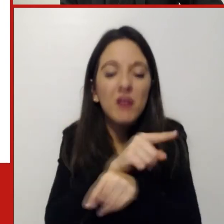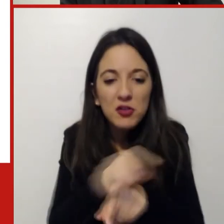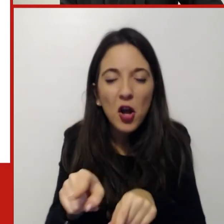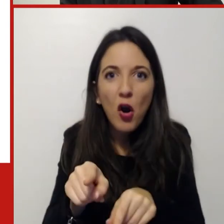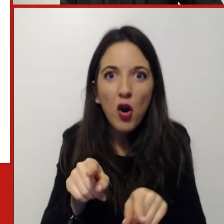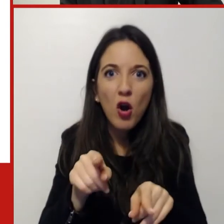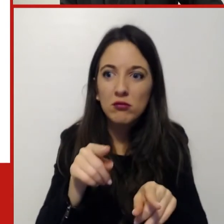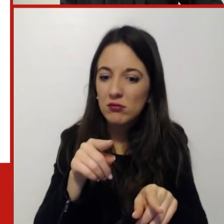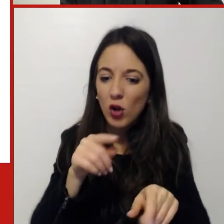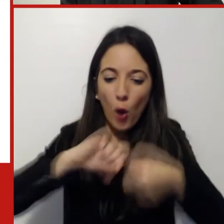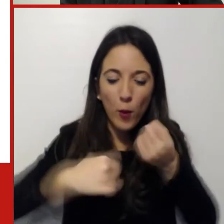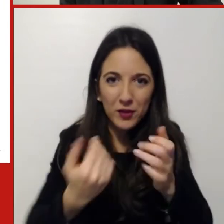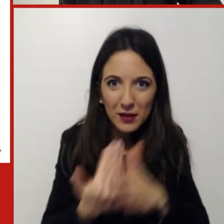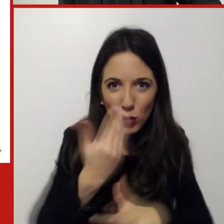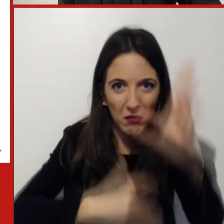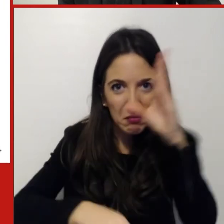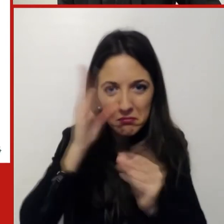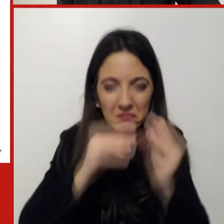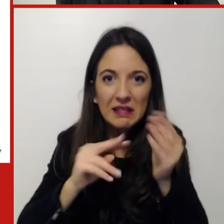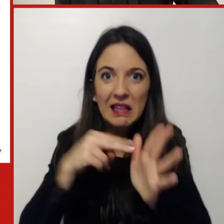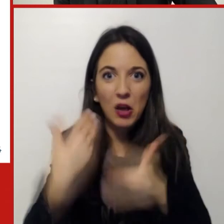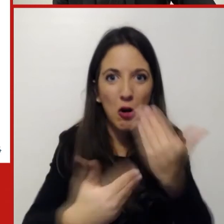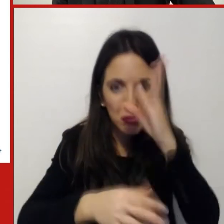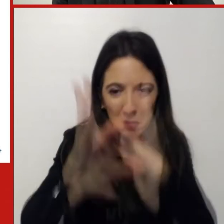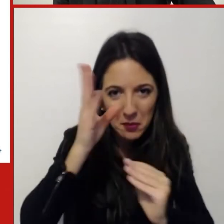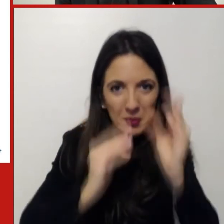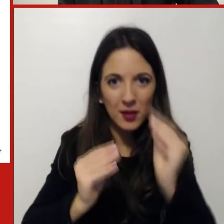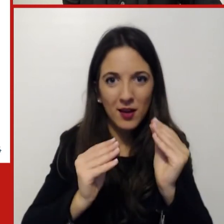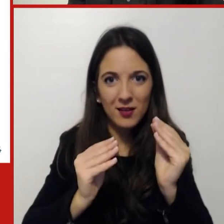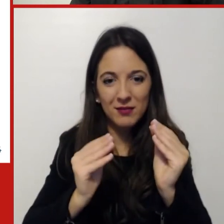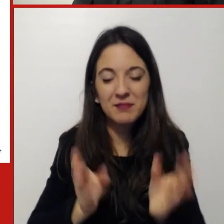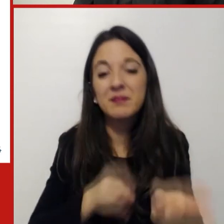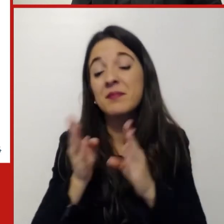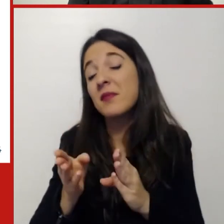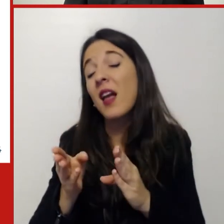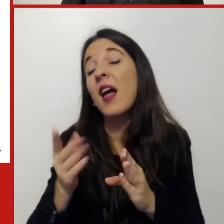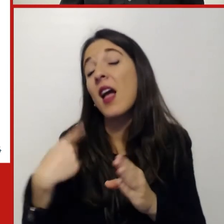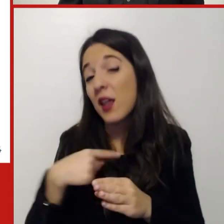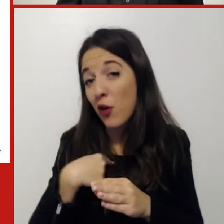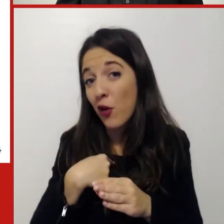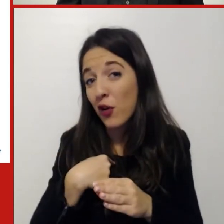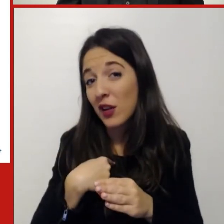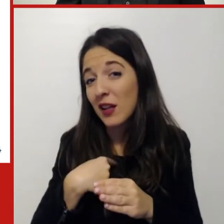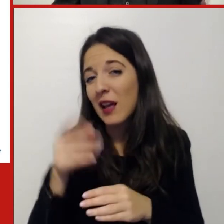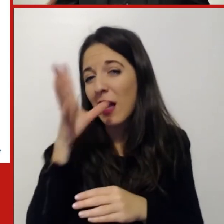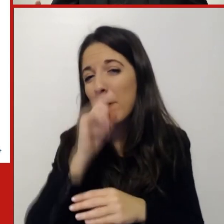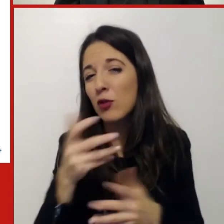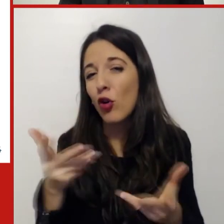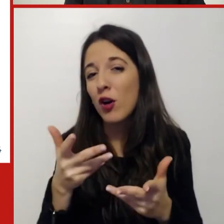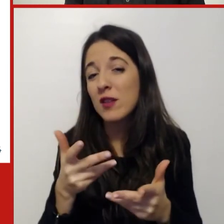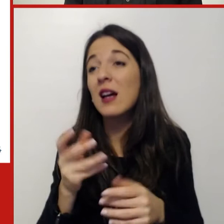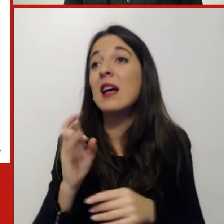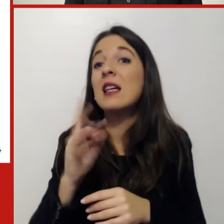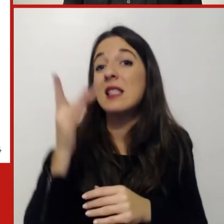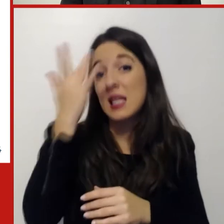vista notevoli e infine abbiamo capito, stiamo capendo che in realtà quando lo smart working va in scala,